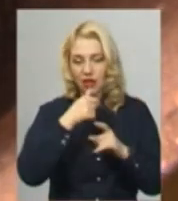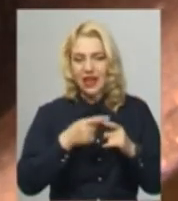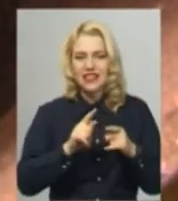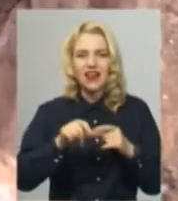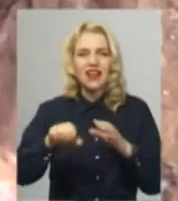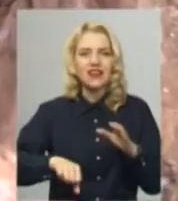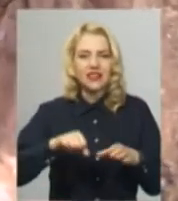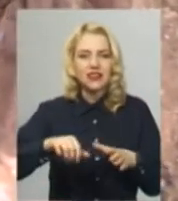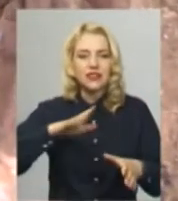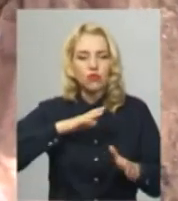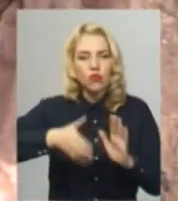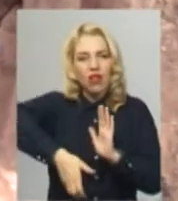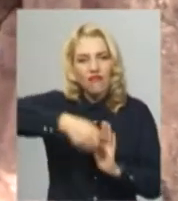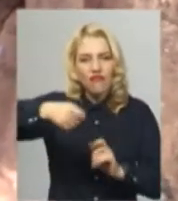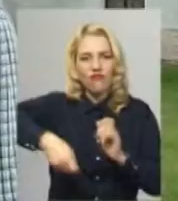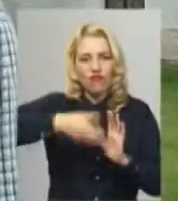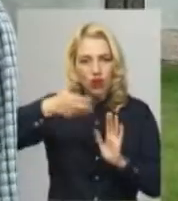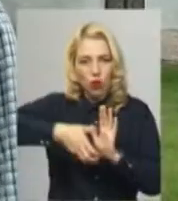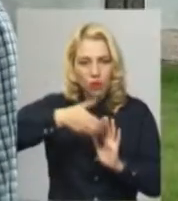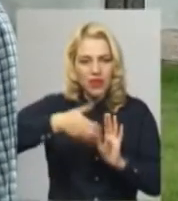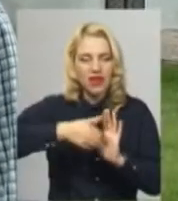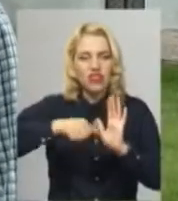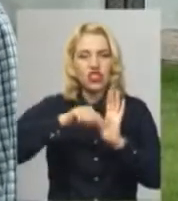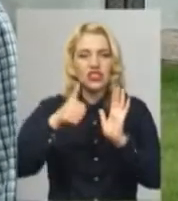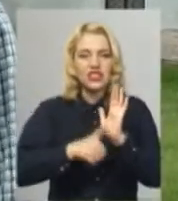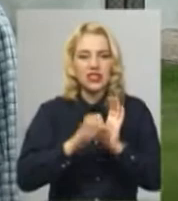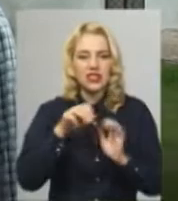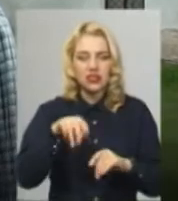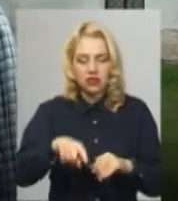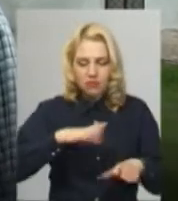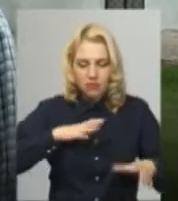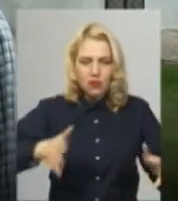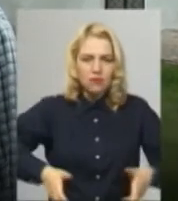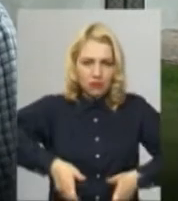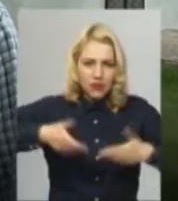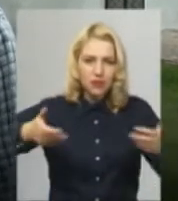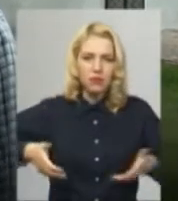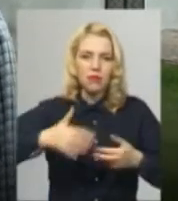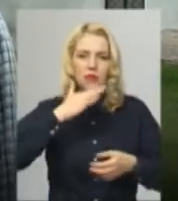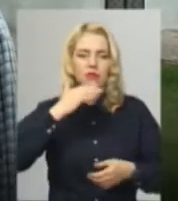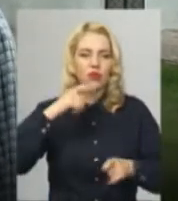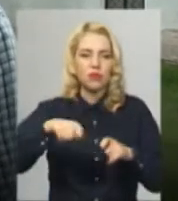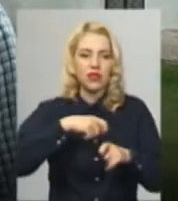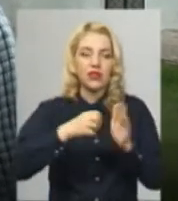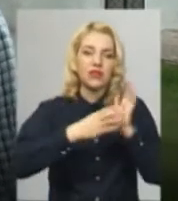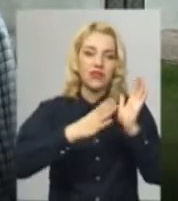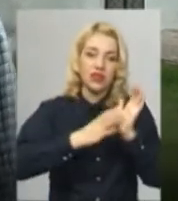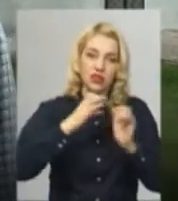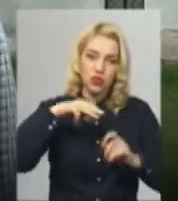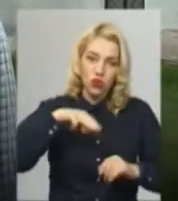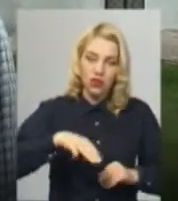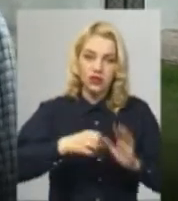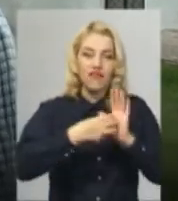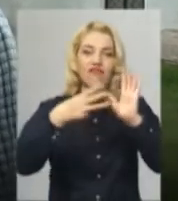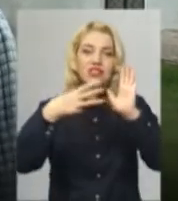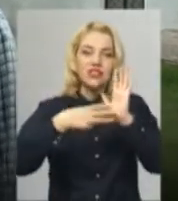краниця викупана у 16-му столітті, додає чоловік. Там ми підняли багато матеріалу, який датується 19-м століттям і навіть 18